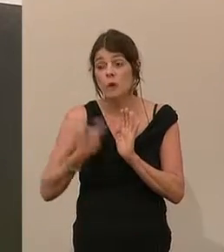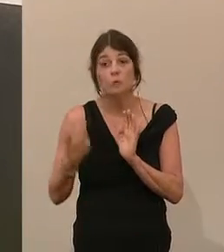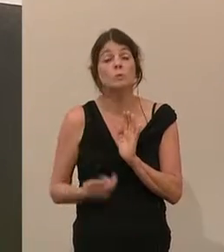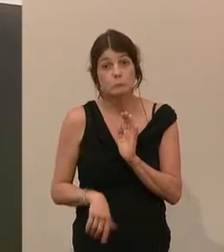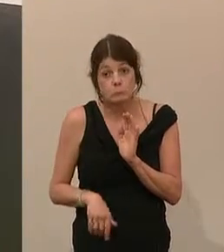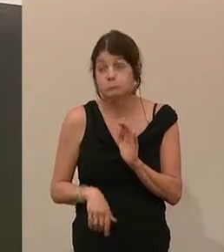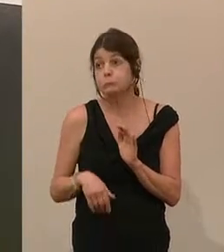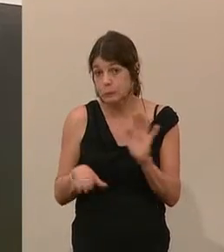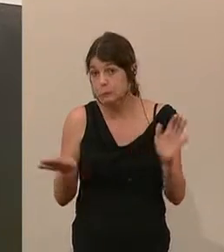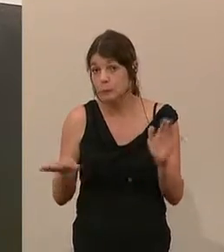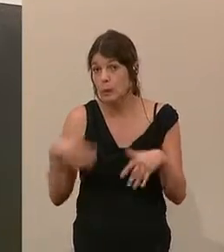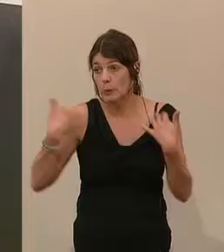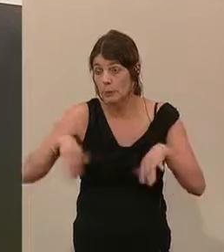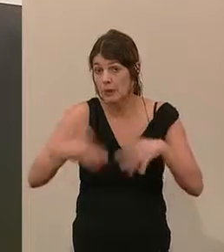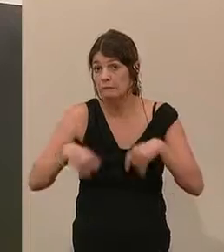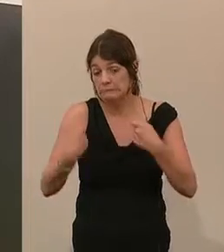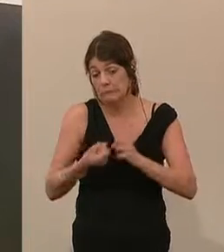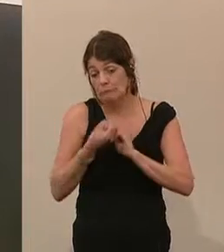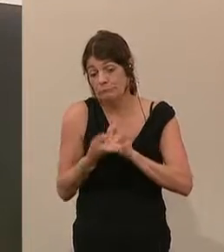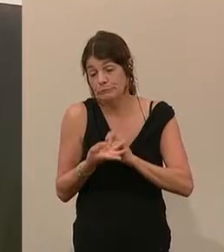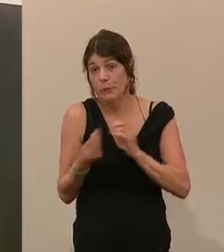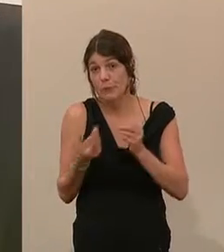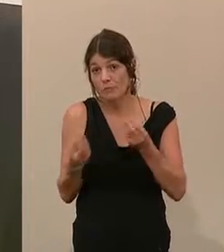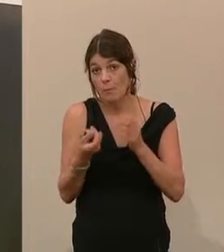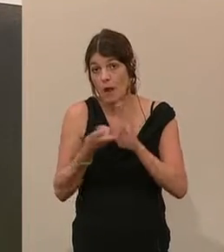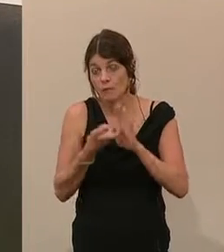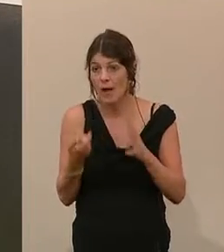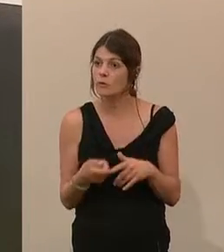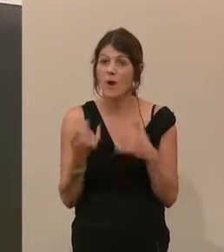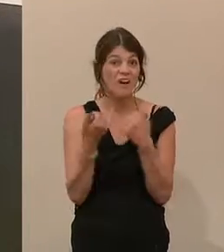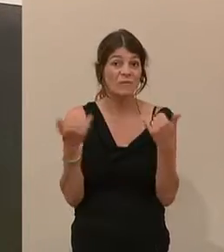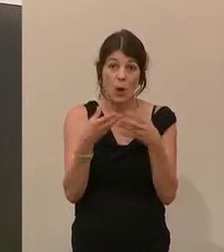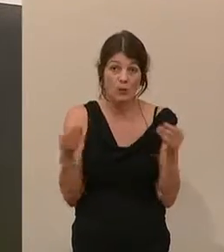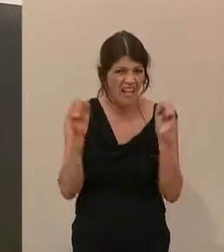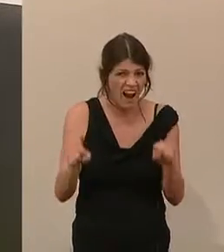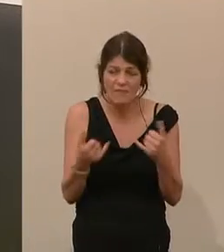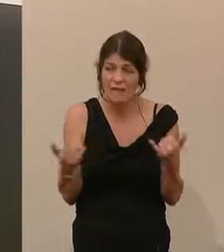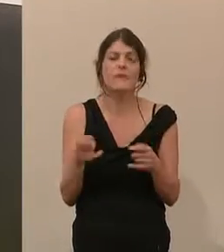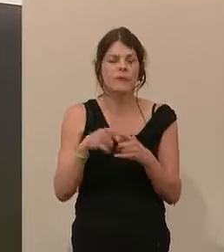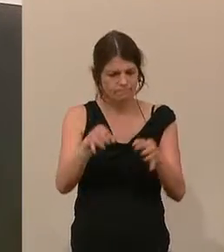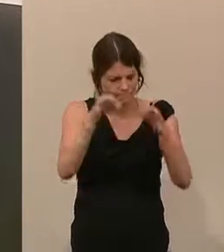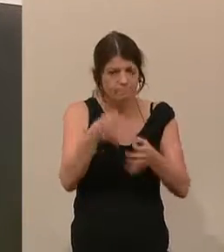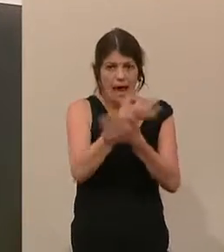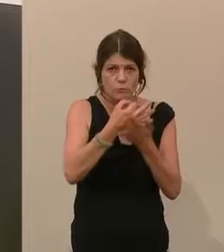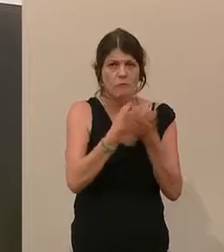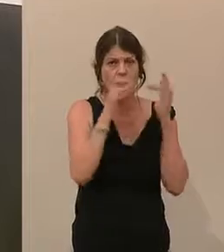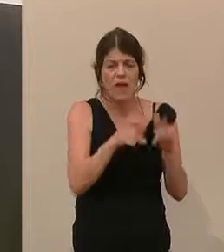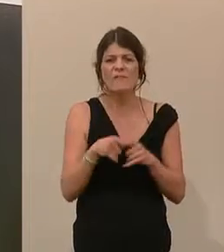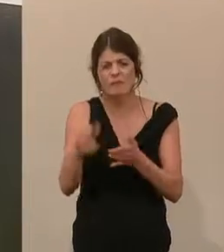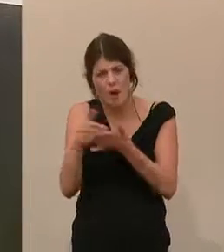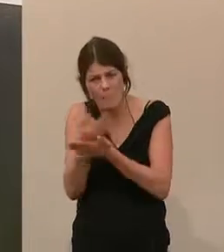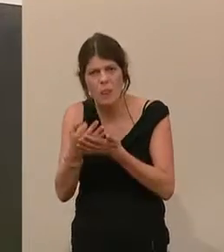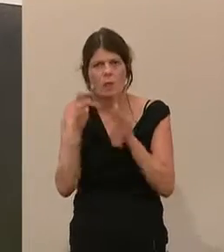wenn Sie so wollen, multifaktorieller. Und Abhilfe kann in Wirklichkeit nur Ausbildung, Fortbildung, Supervision,